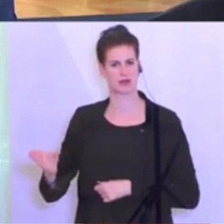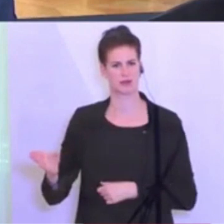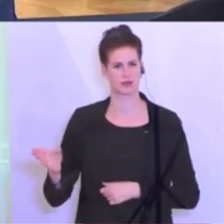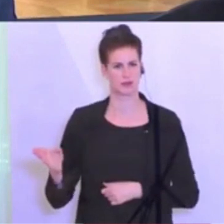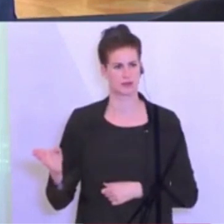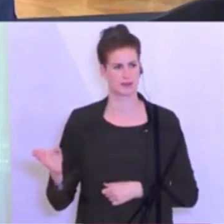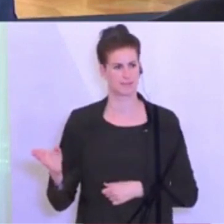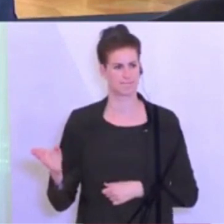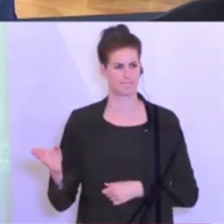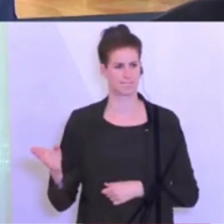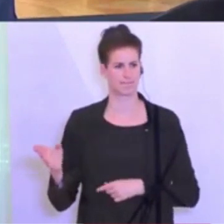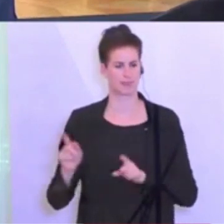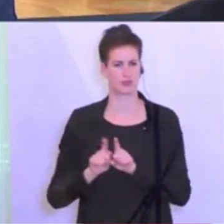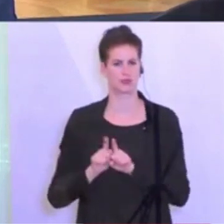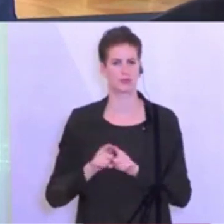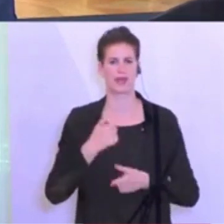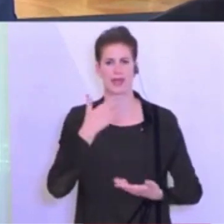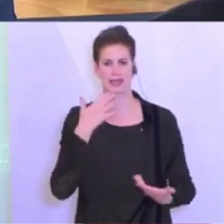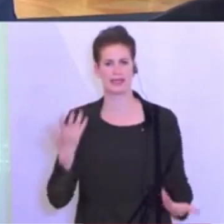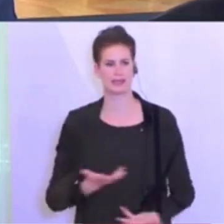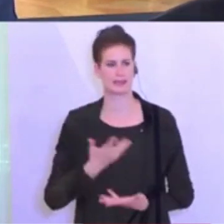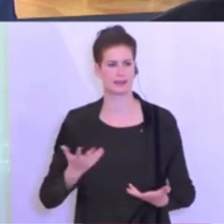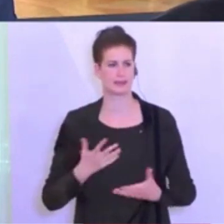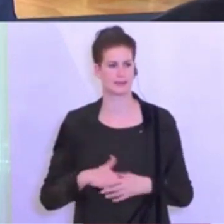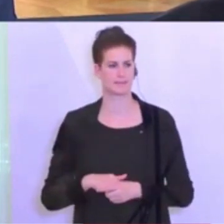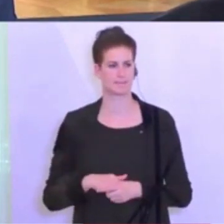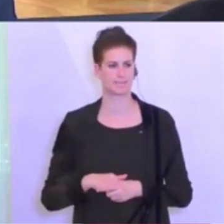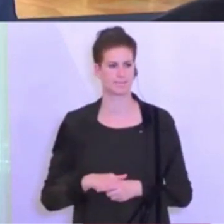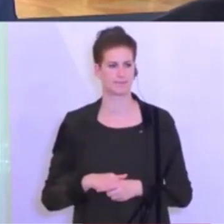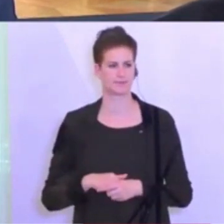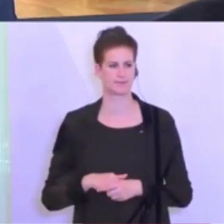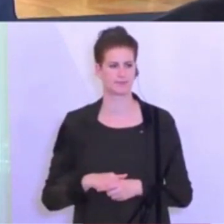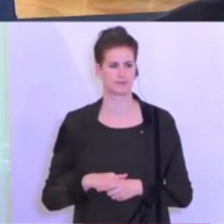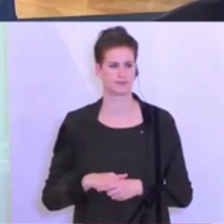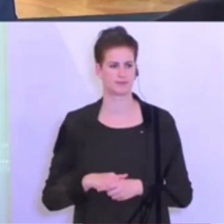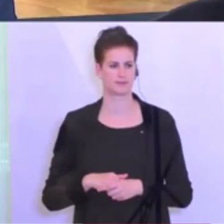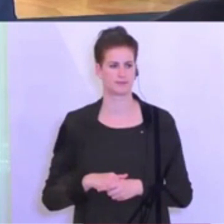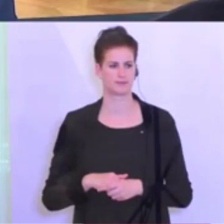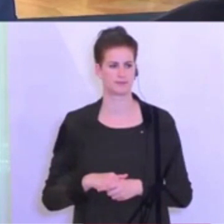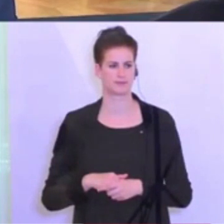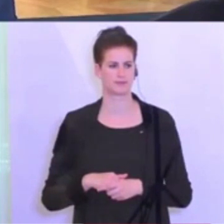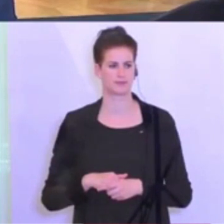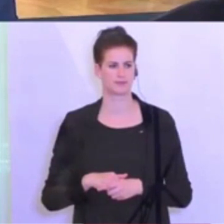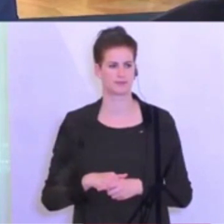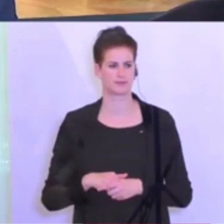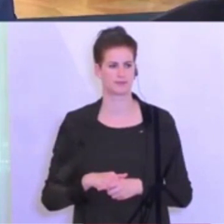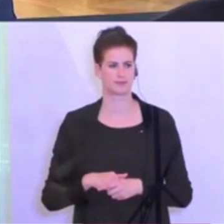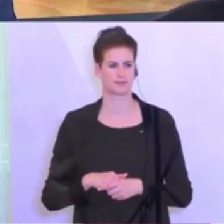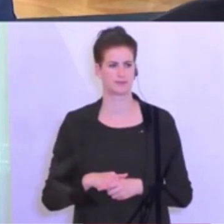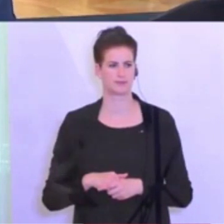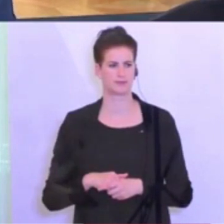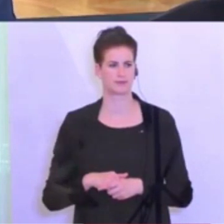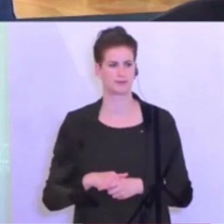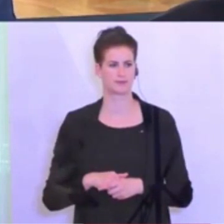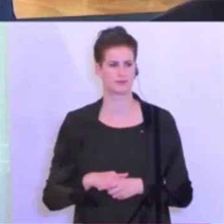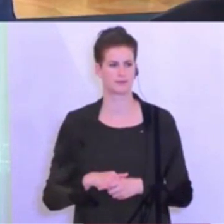Ein- und Ausreisenden in die besagten